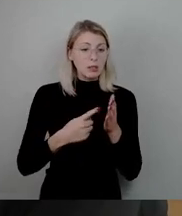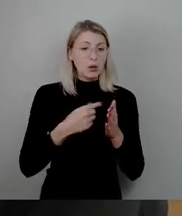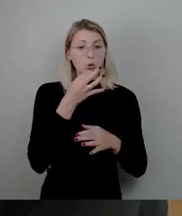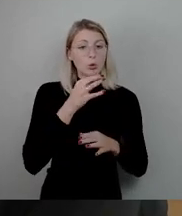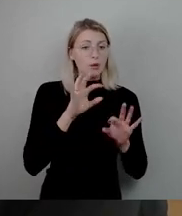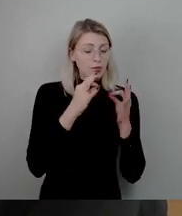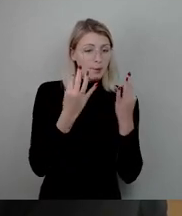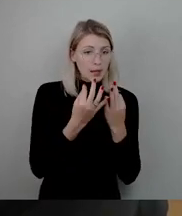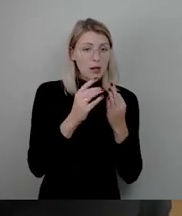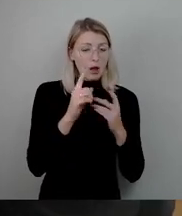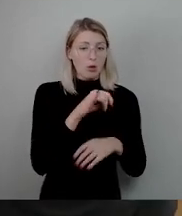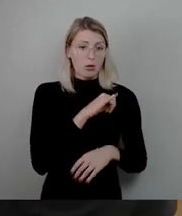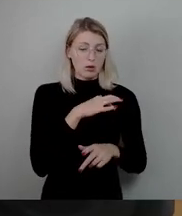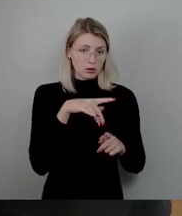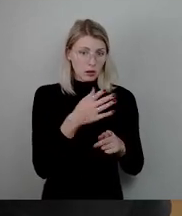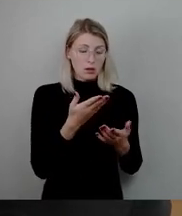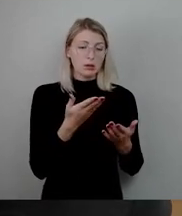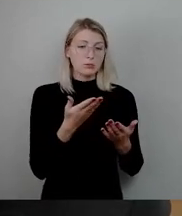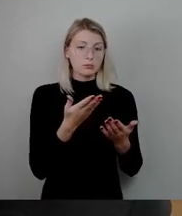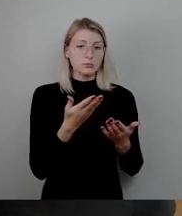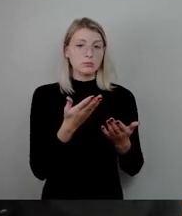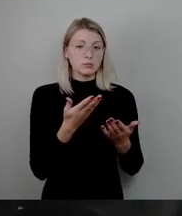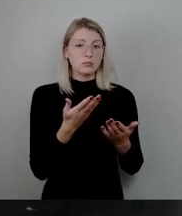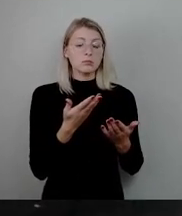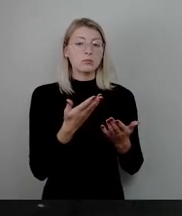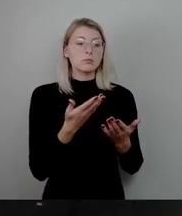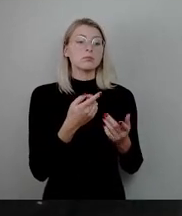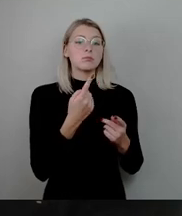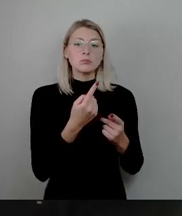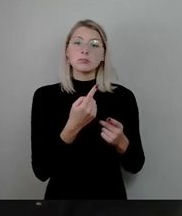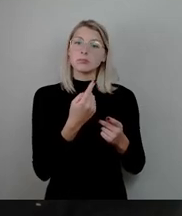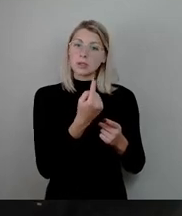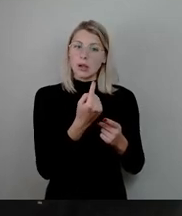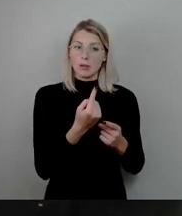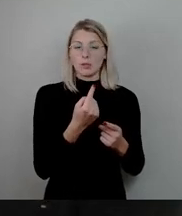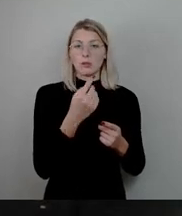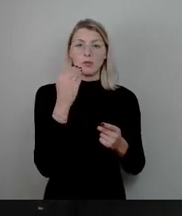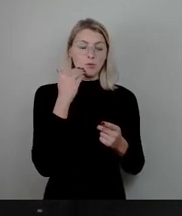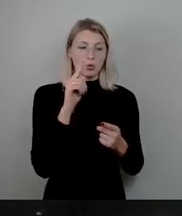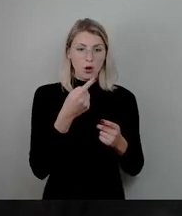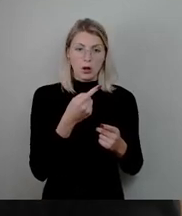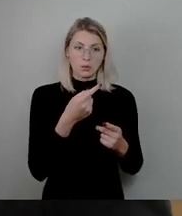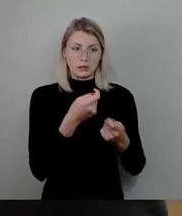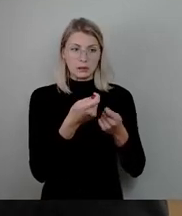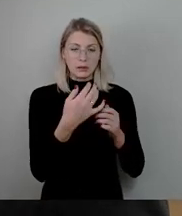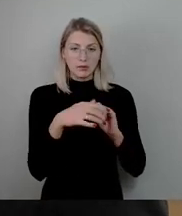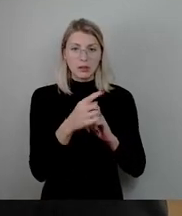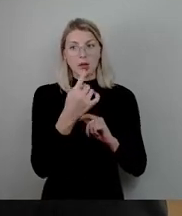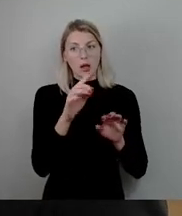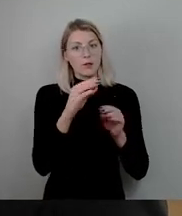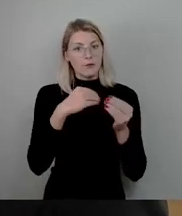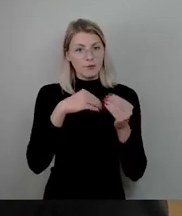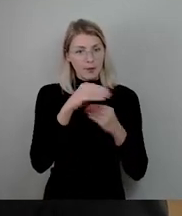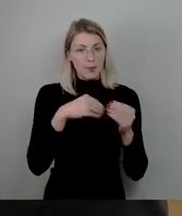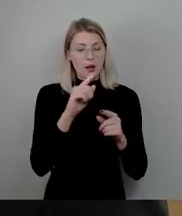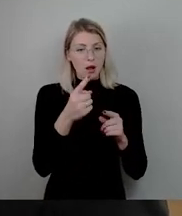interessiert waren und sich um die Wohnung gekümmert haben. Eine hat sie dann am Ende bekommen, wie es so ist. Ich zitiere ganz kurz aus